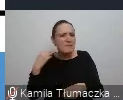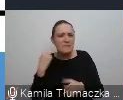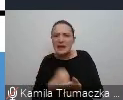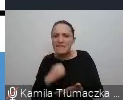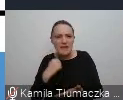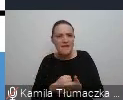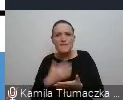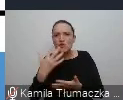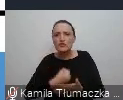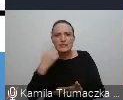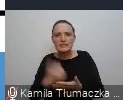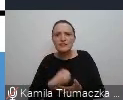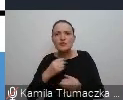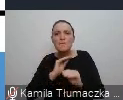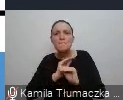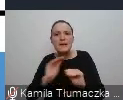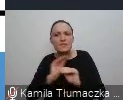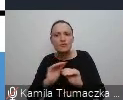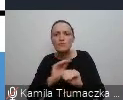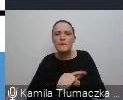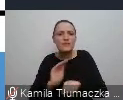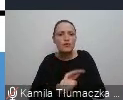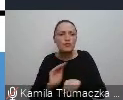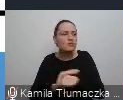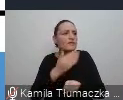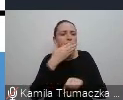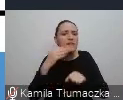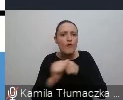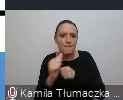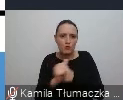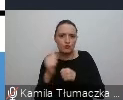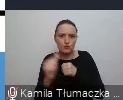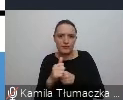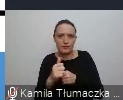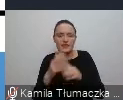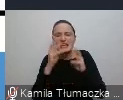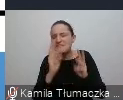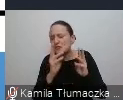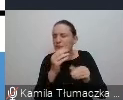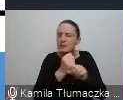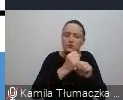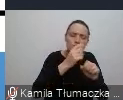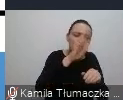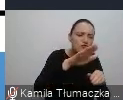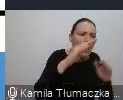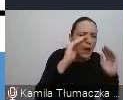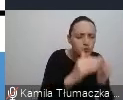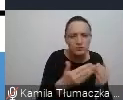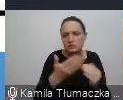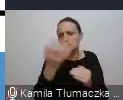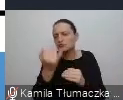które nie są udowodnione. Bez względu na to, czy pracujemy z dzieckiem z autyzmem, czy pracujemy z dzieckiem